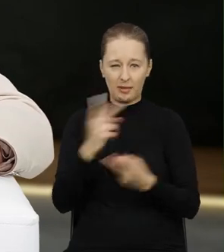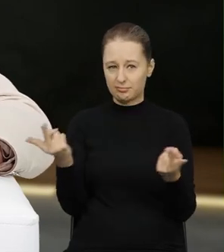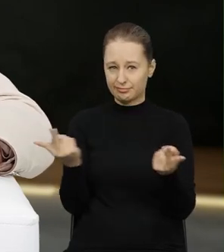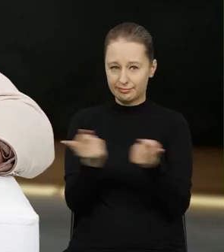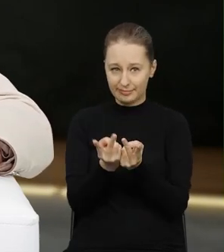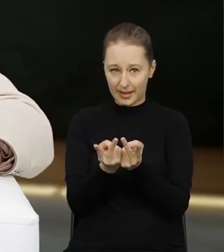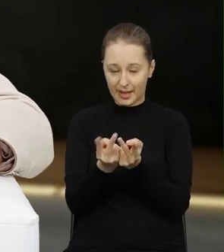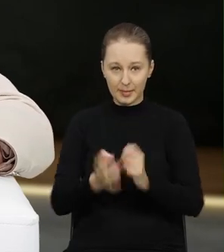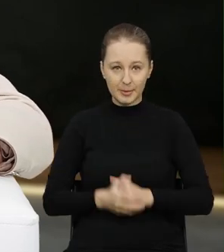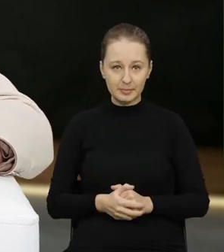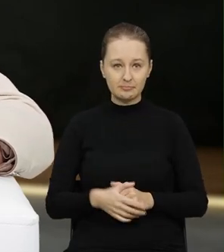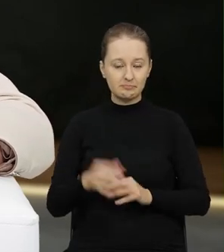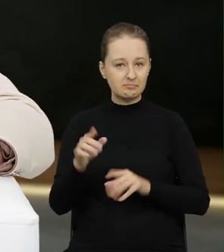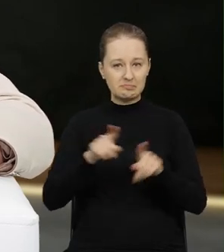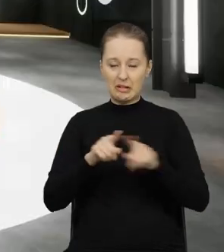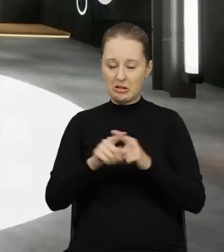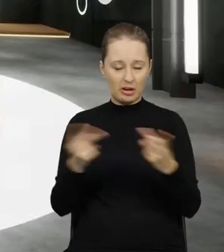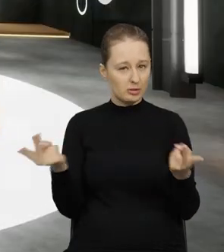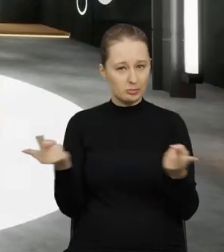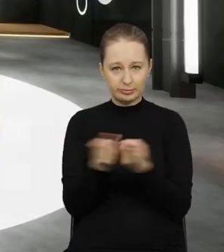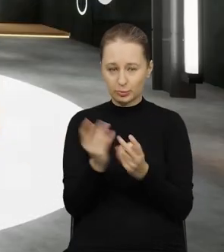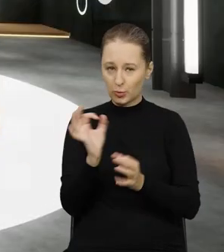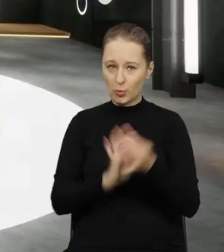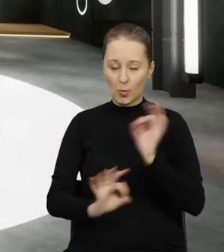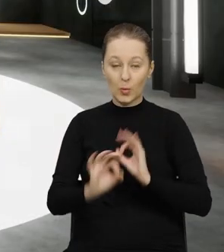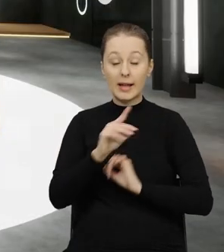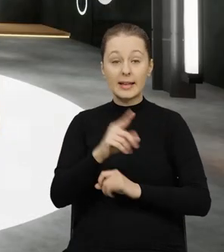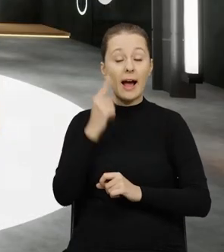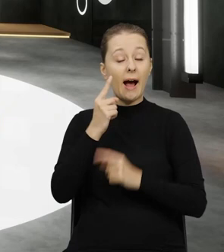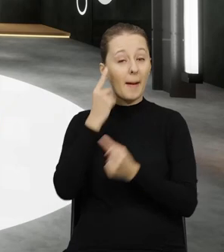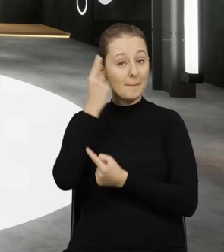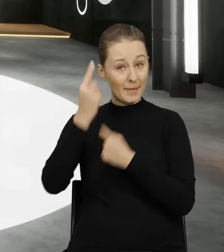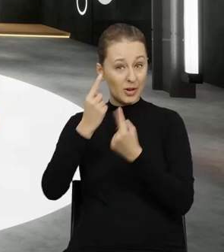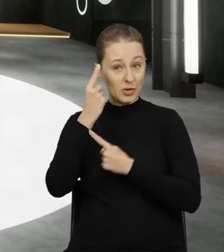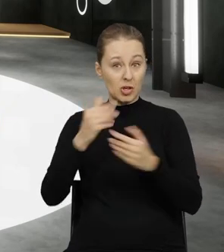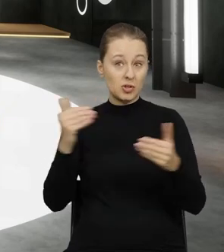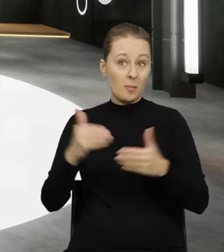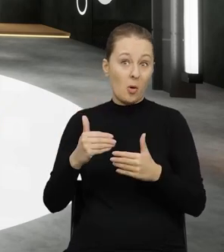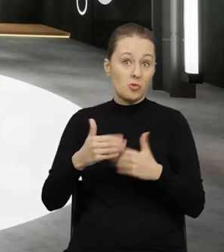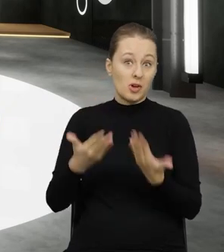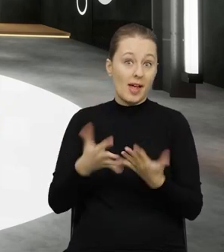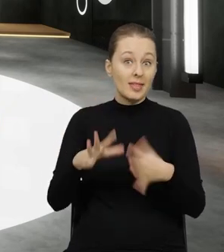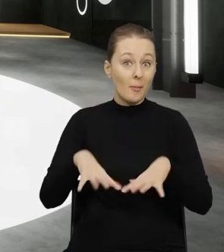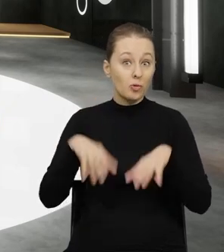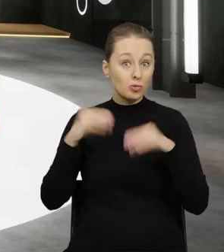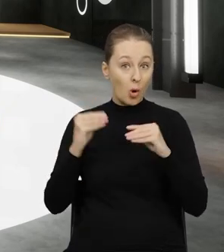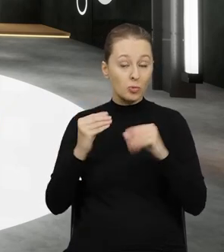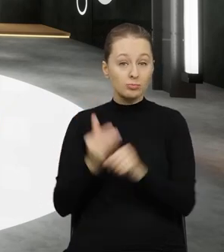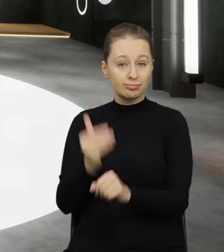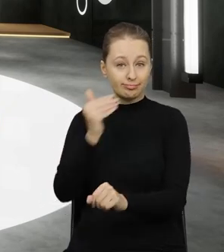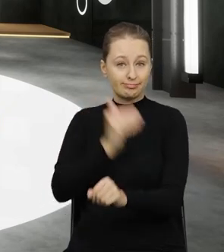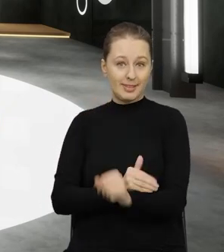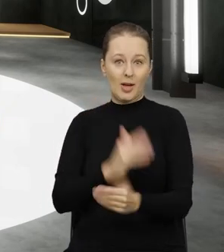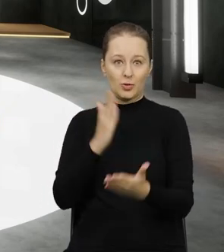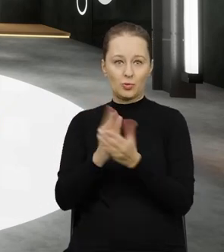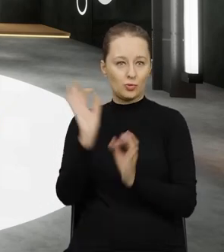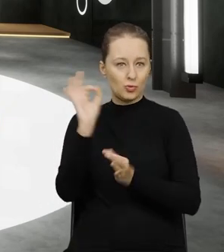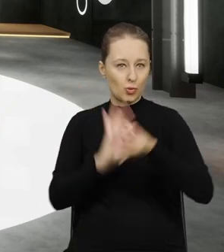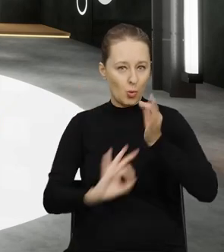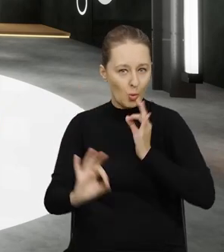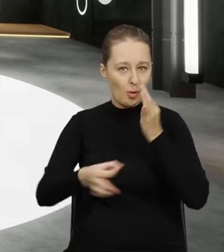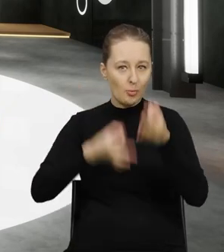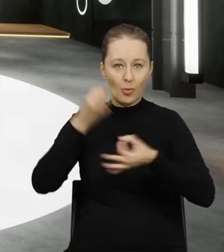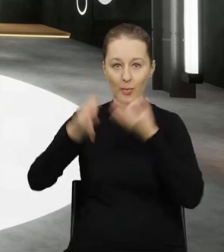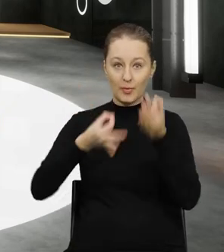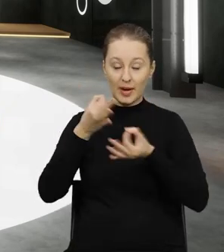to pojęcia tożsamej, oznaczają dokładnie to samo. Natomiast myślę, że może tak na początek, zanim już